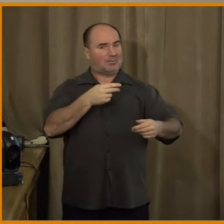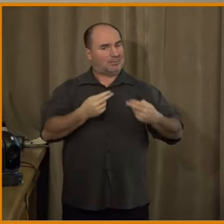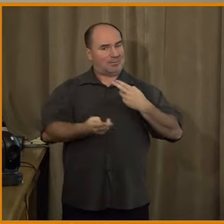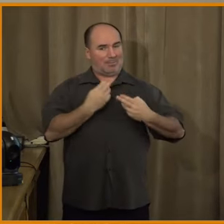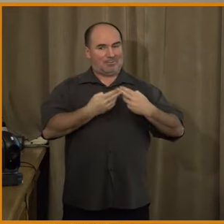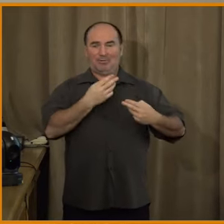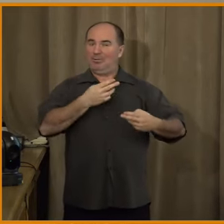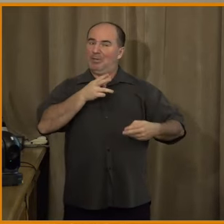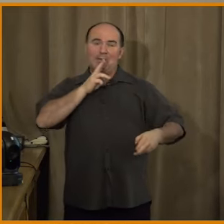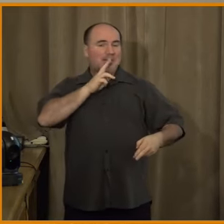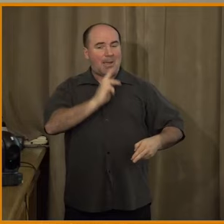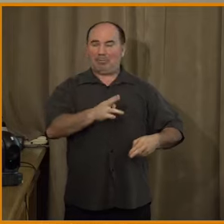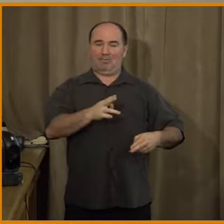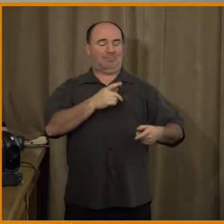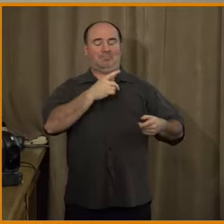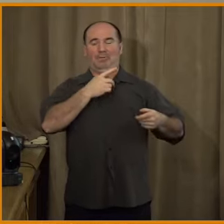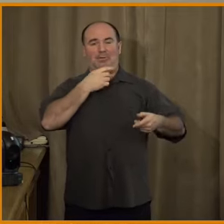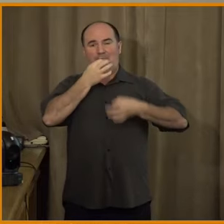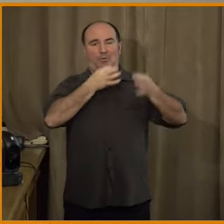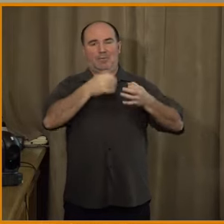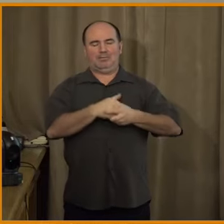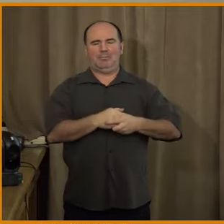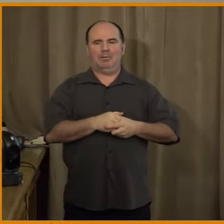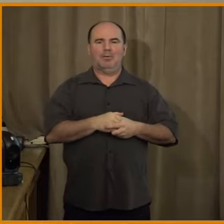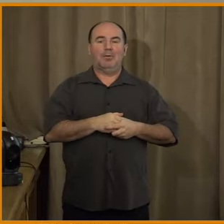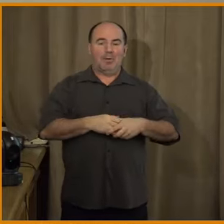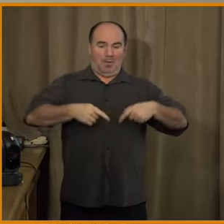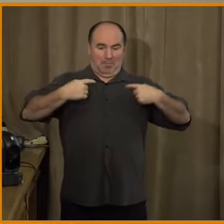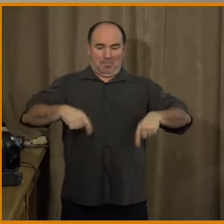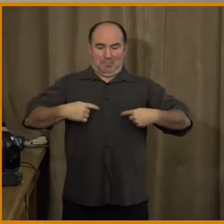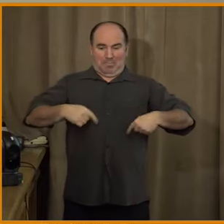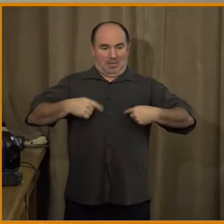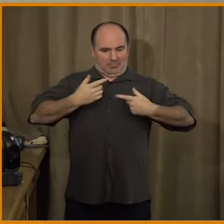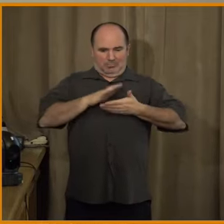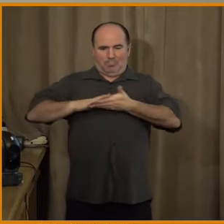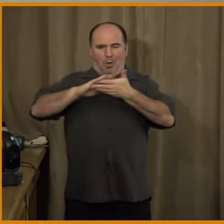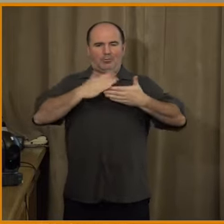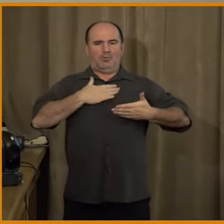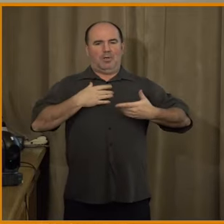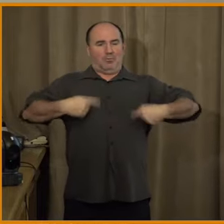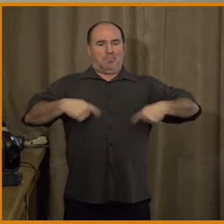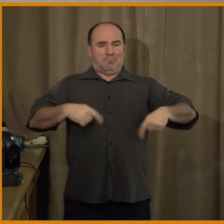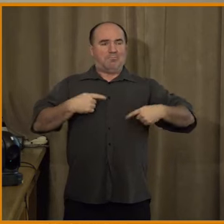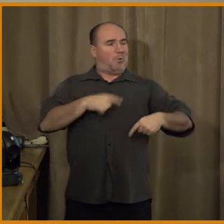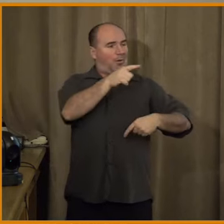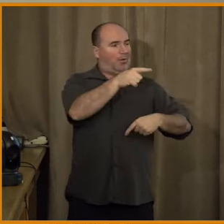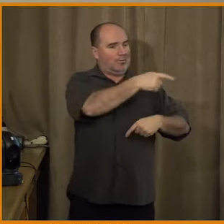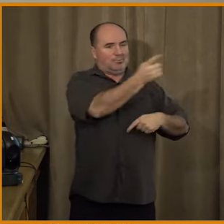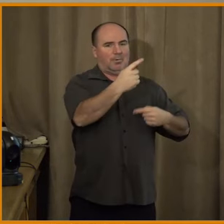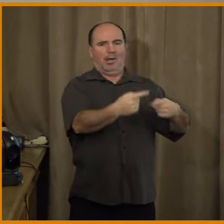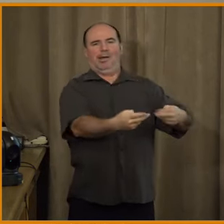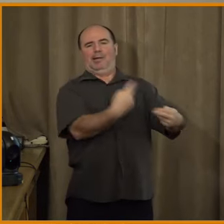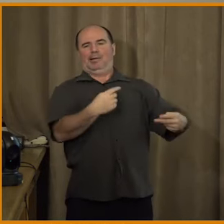my se bojíme její nenávistné, netolerantní, nesolidární reakce. A v době internetu, kdy